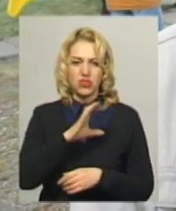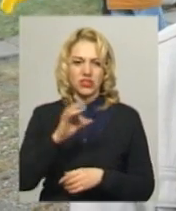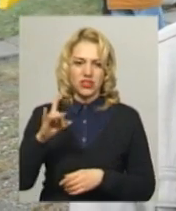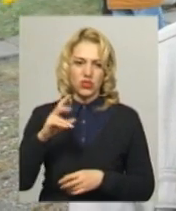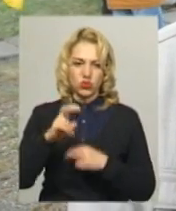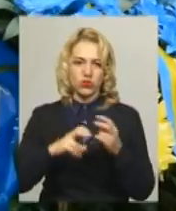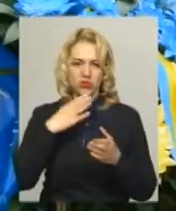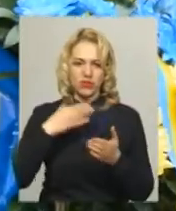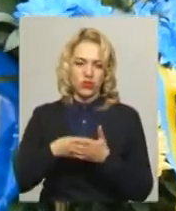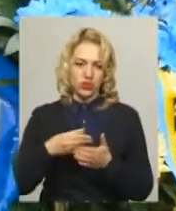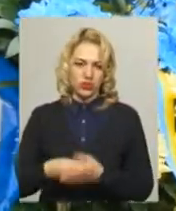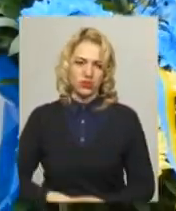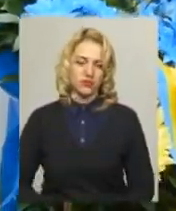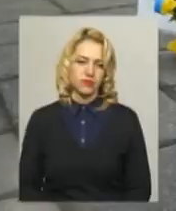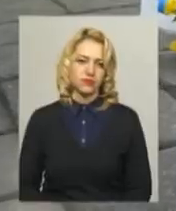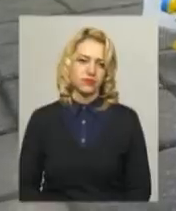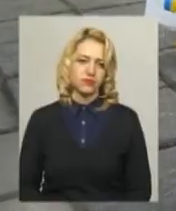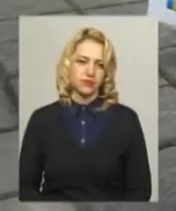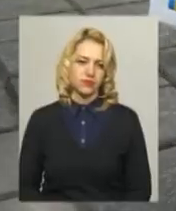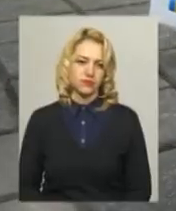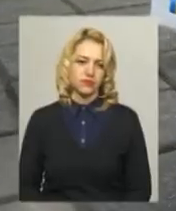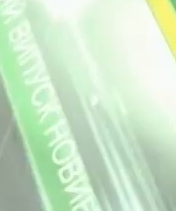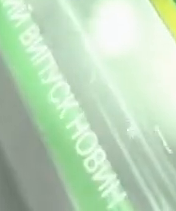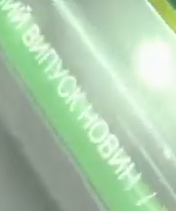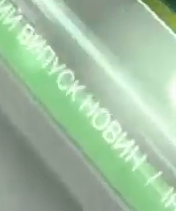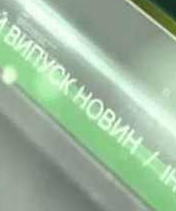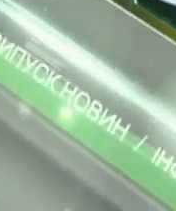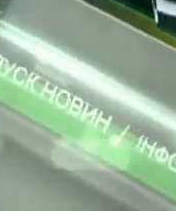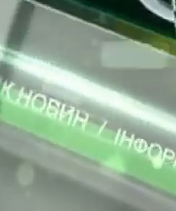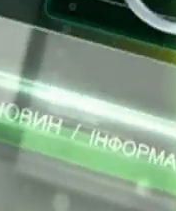шукають своїх. Андрій Гуманий, Анна Часановська, новини Поділяцентр.